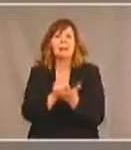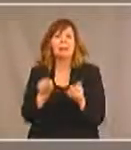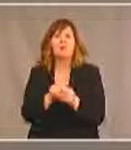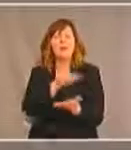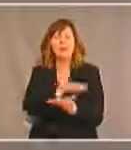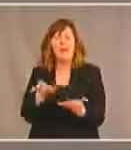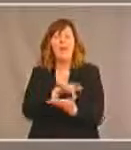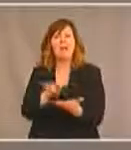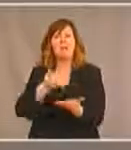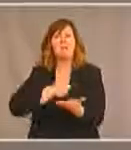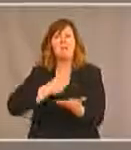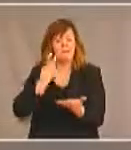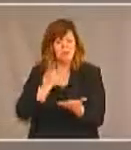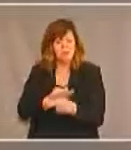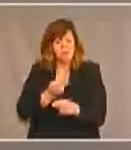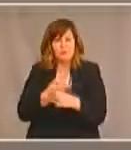aujourd'hui.